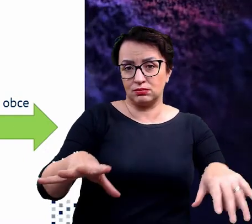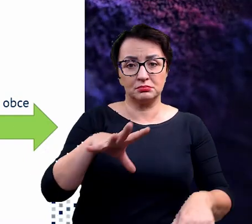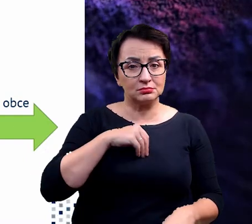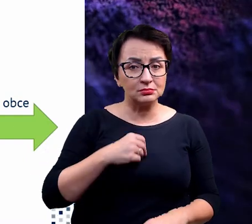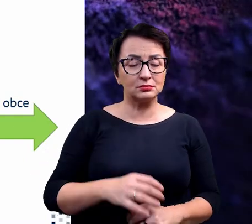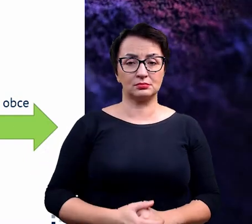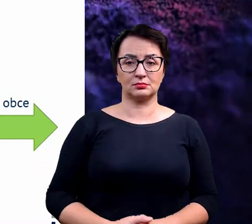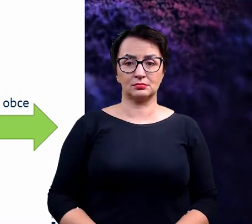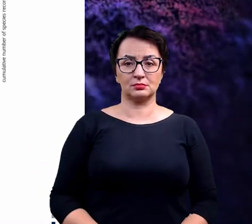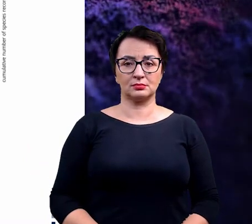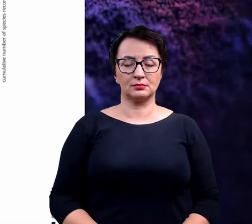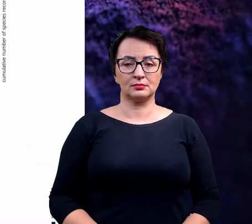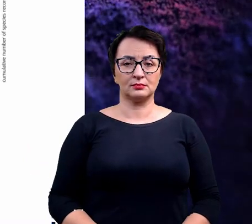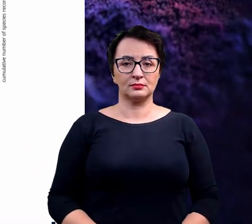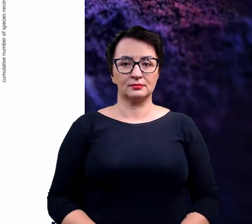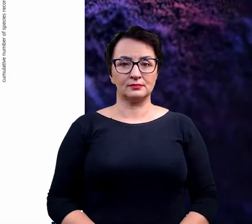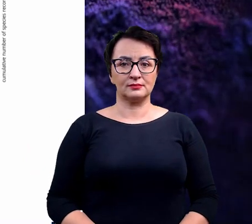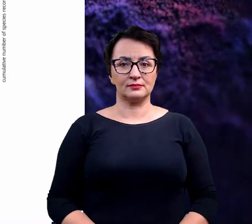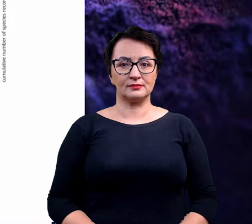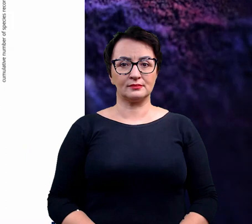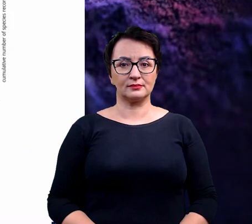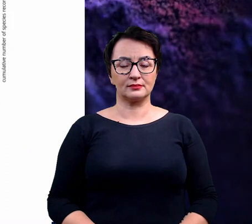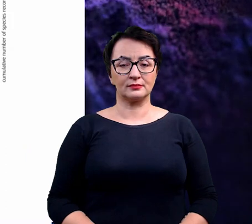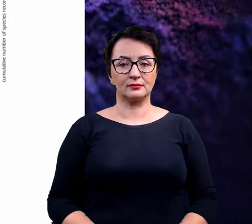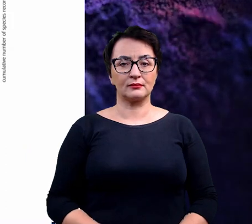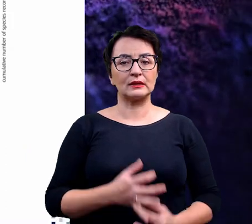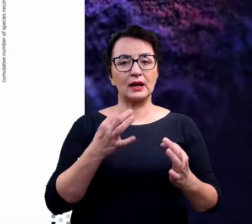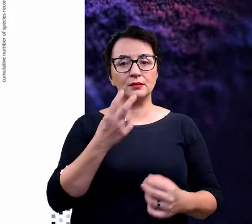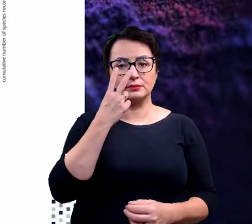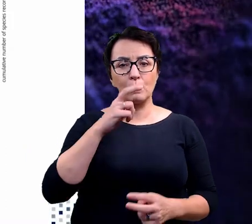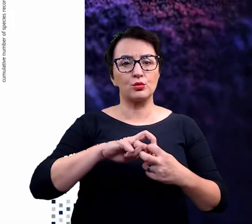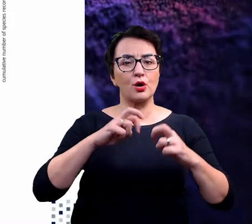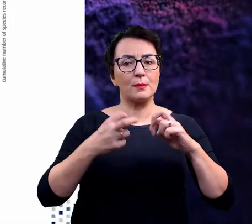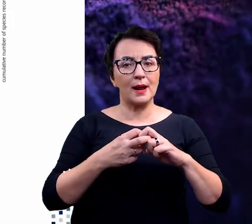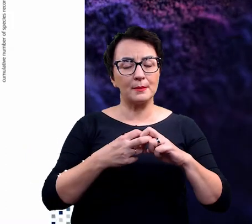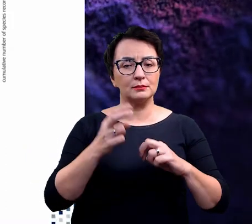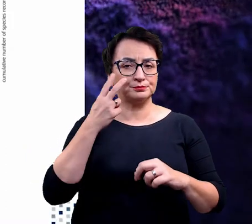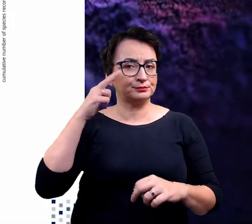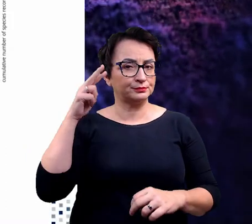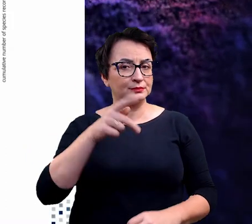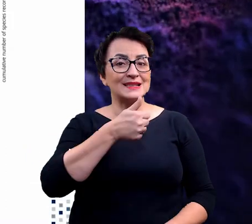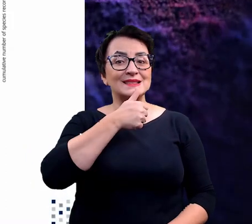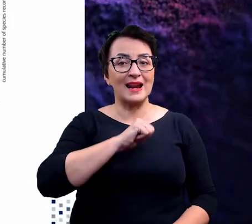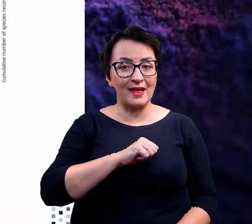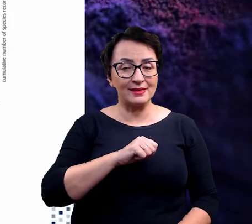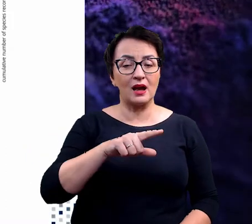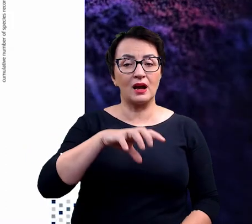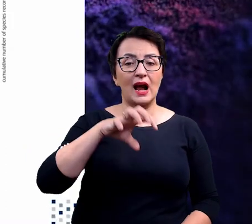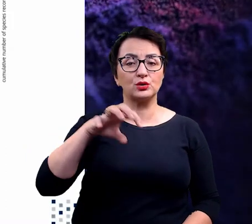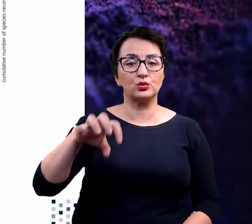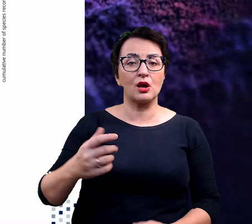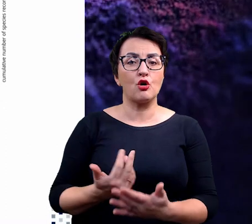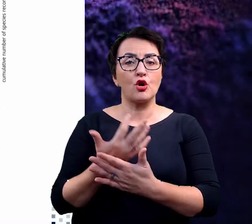przybyłych, a następnie ich rozprzestrzenienie. Prześledźmy ten problem z punktu widzenia Islandii znowu i gatunków roślin, które były